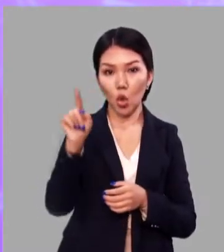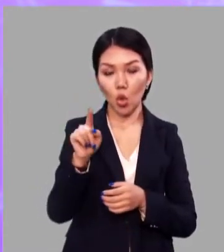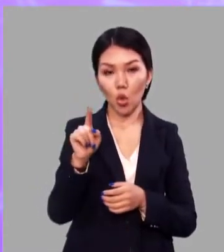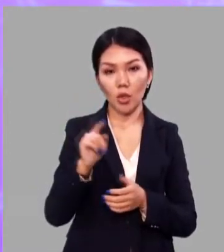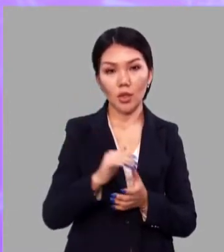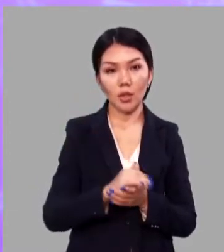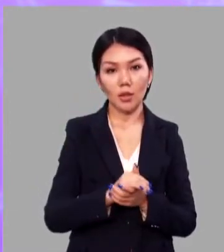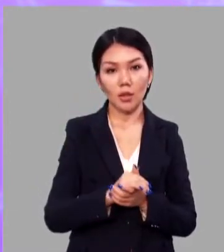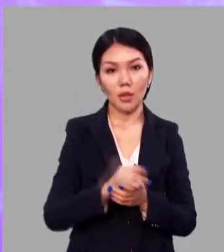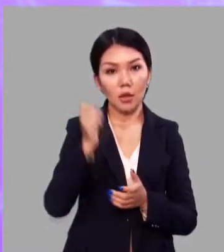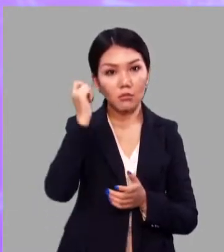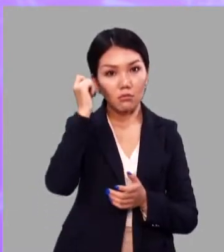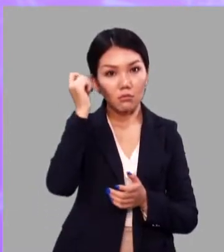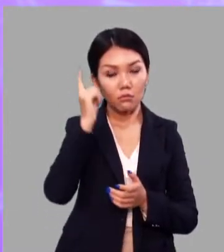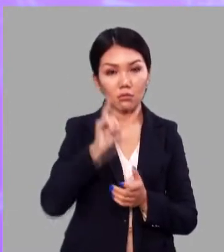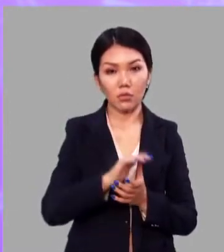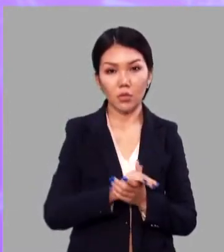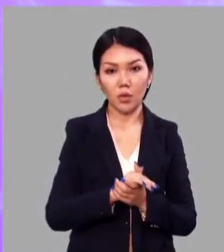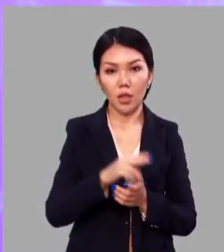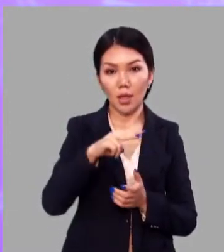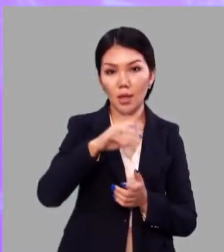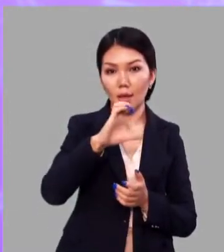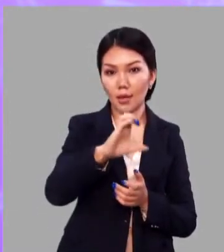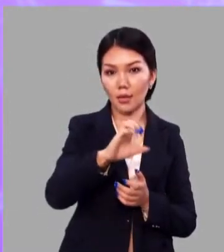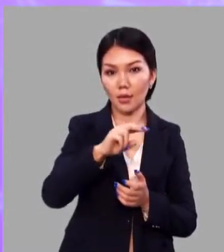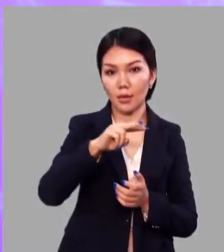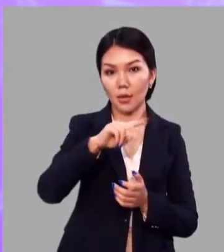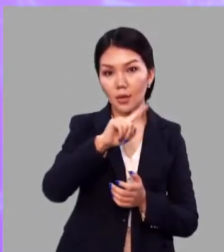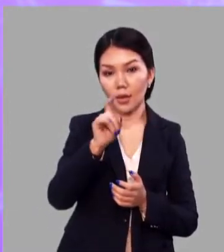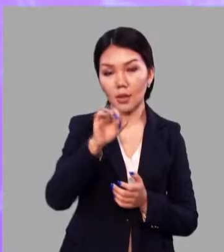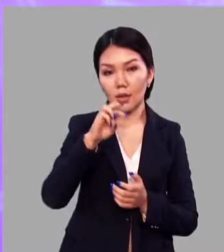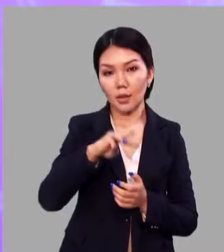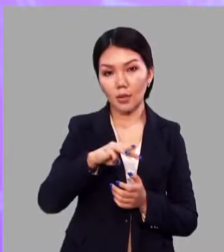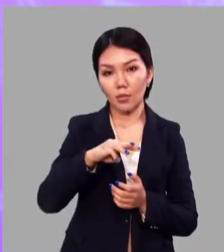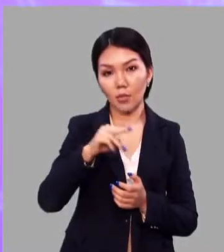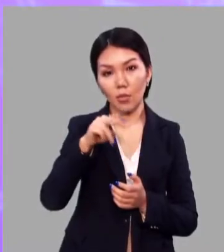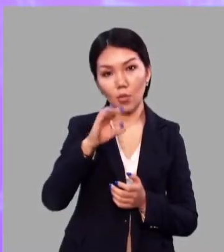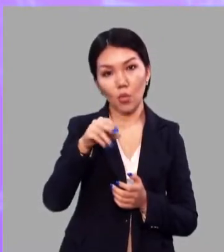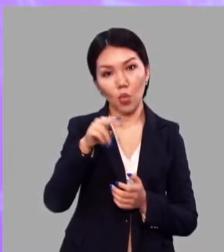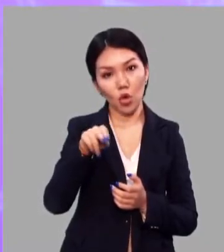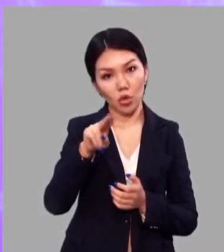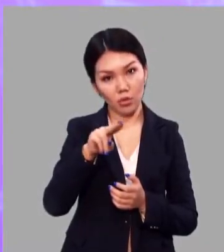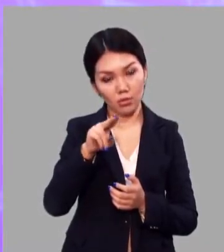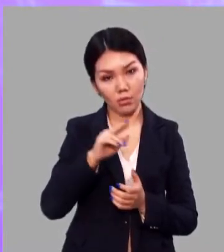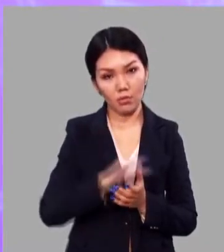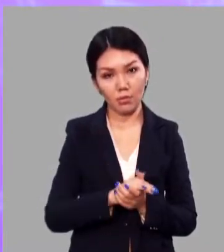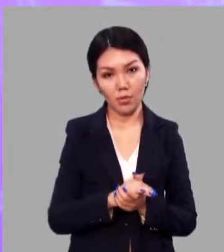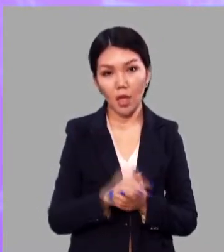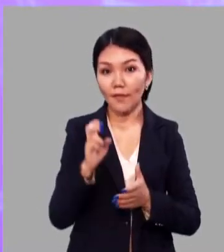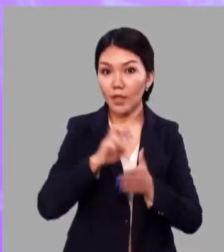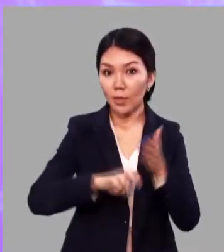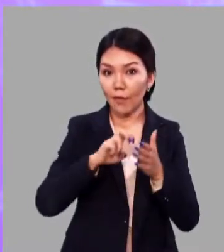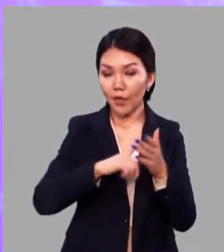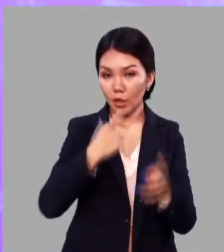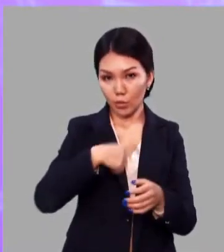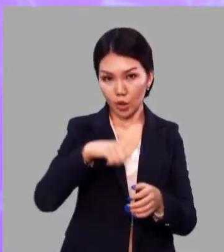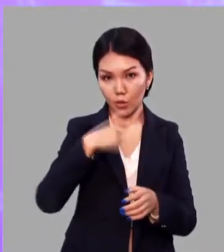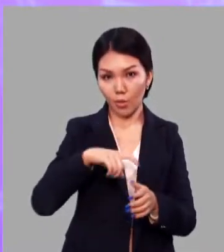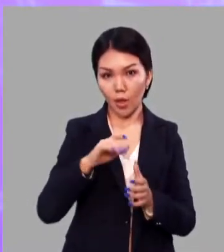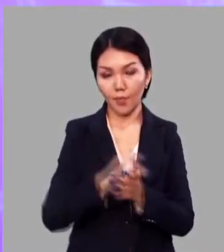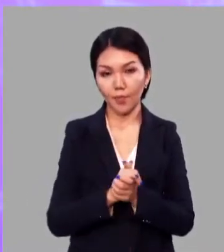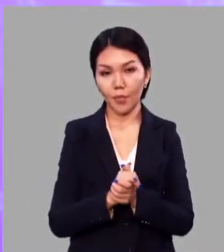Корни для справок. Лес, зим, вод. Давайте